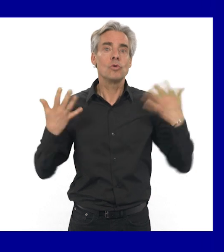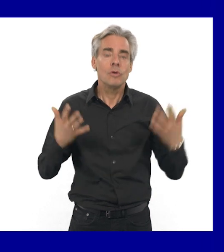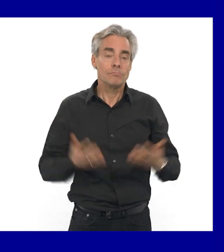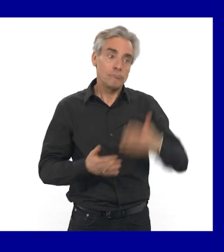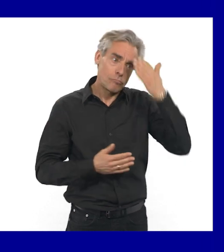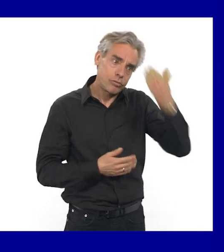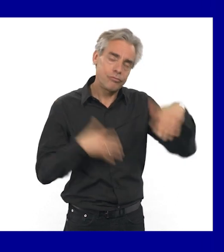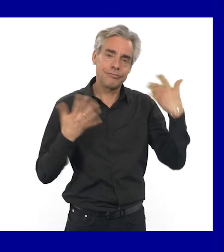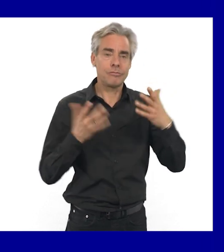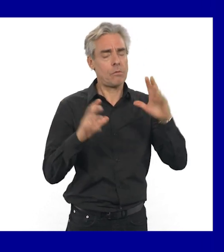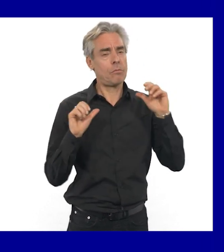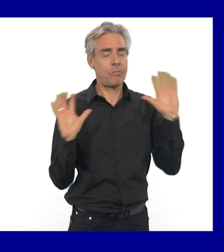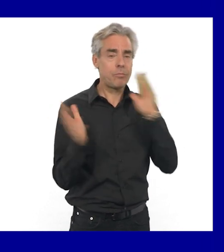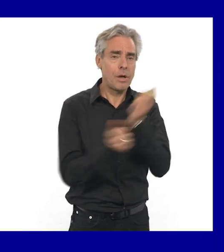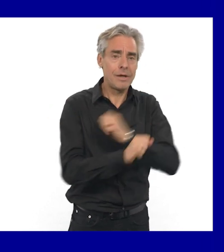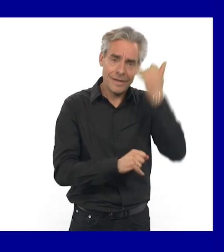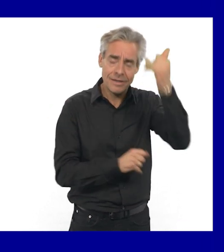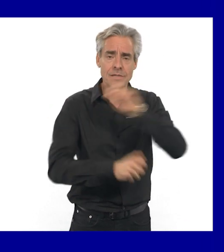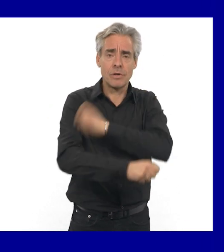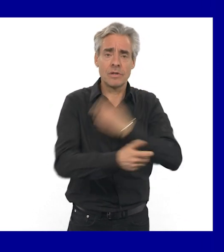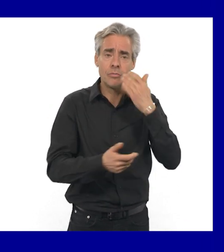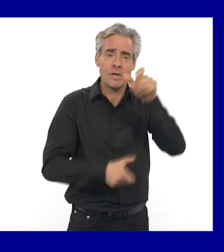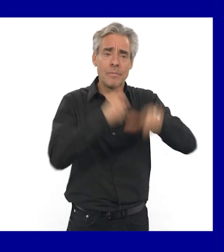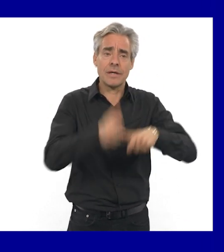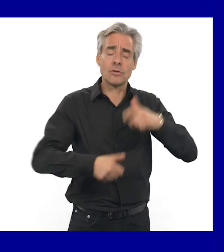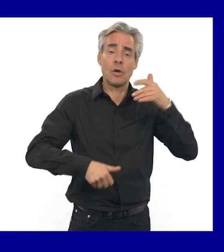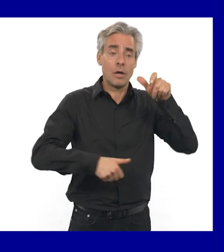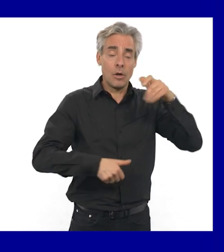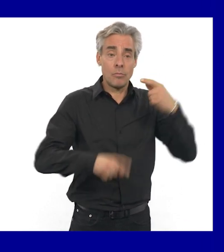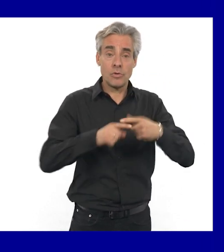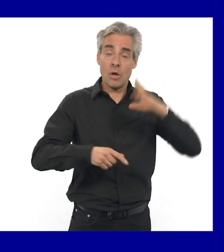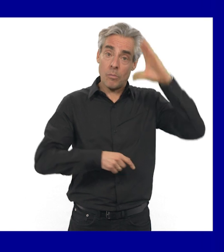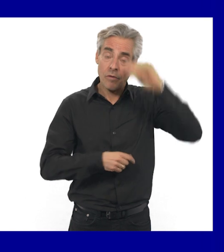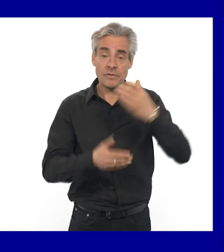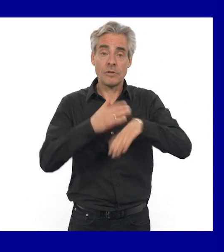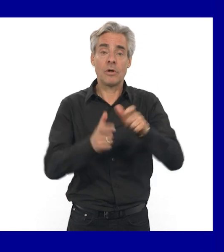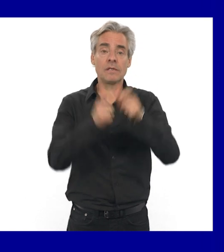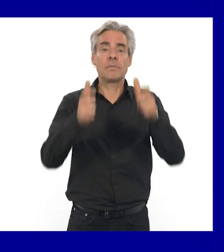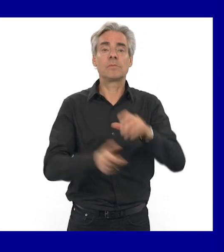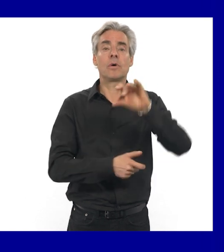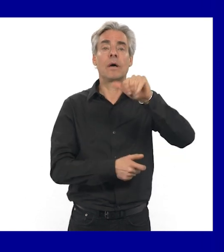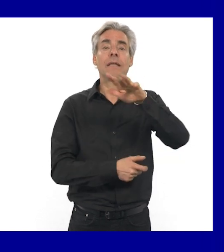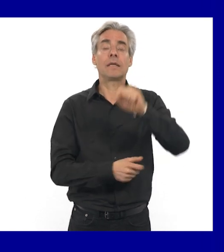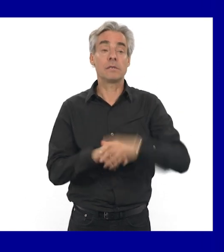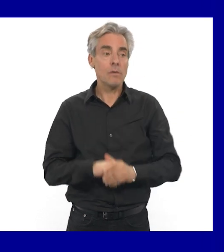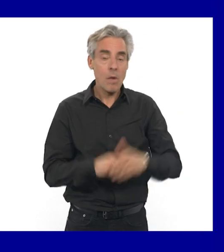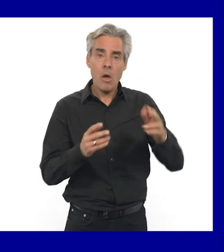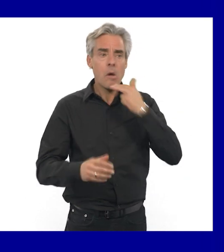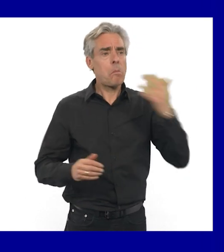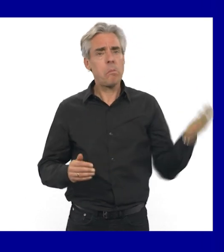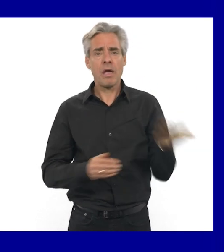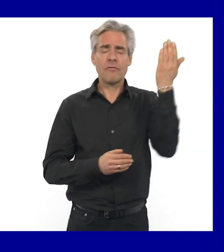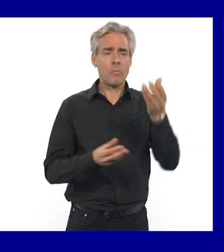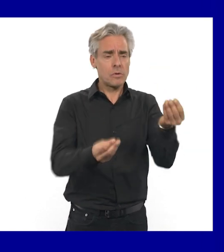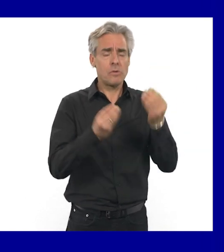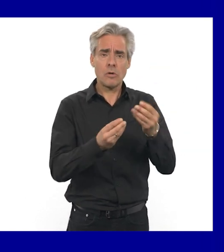Je salue cette formidable initiative sportive des personnes et des professionnels des établissements Anaïs. Leur performance